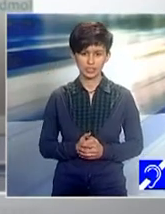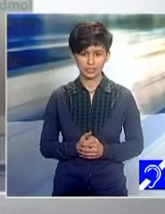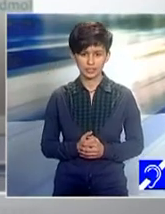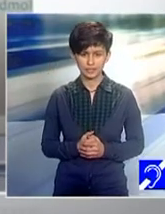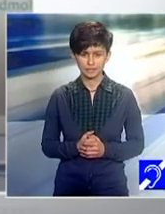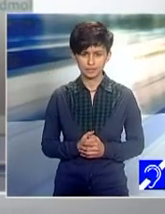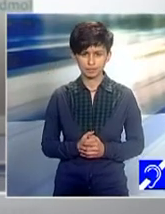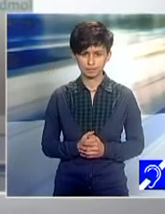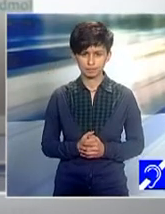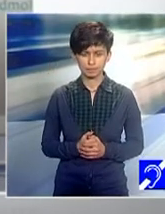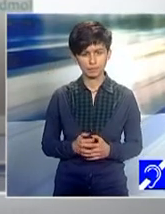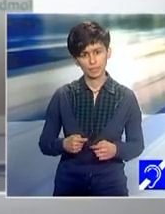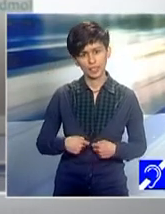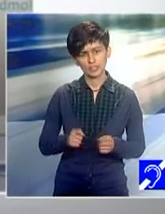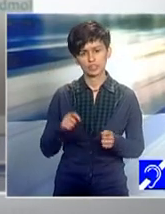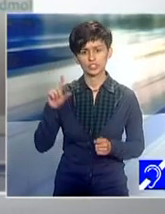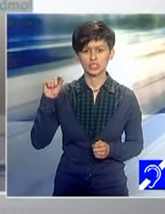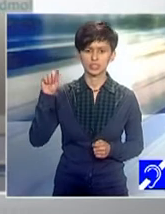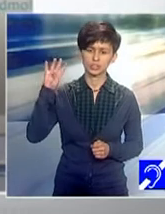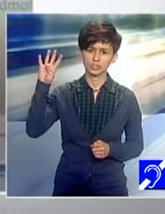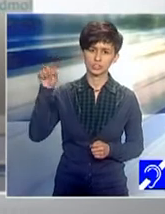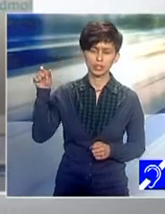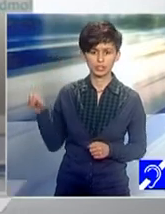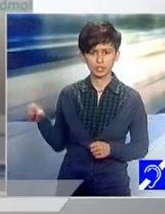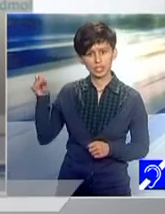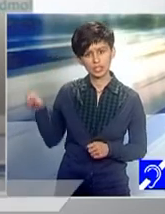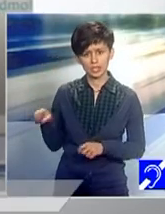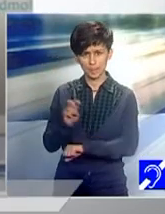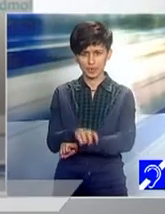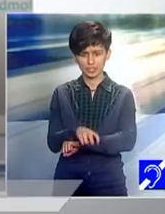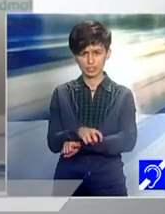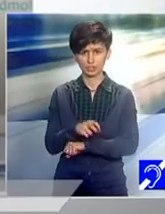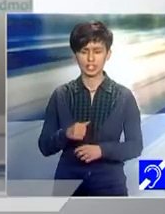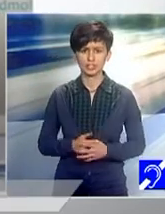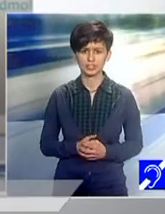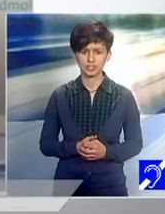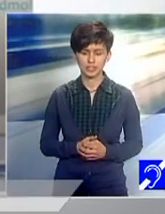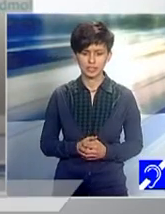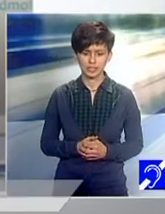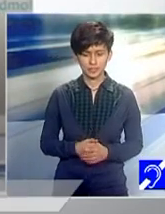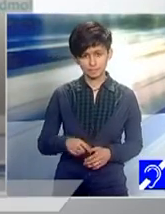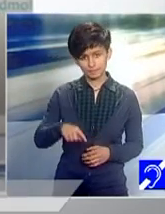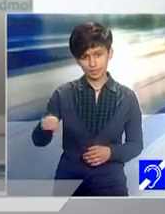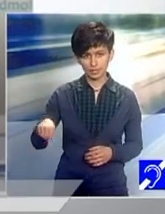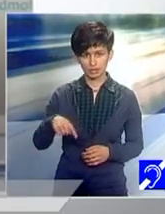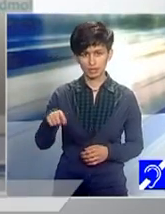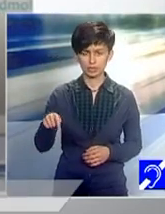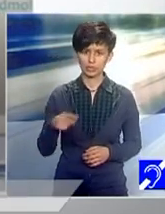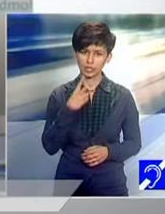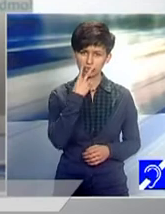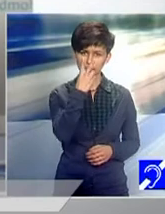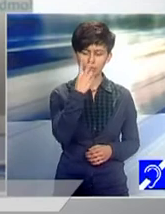toți cei 24 de participanți Am asistat la mai multe